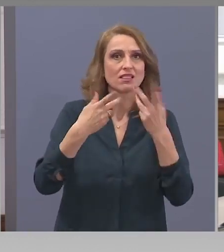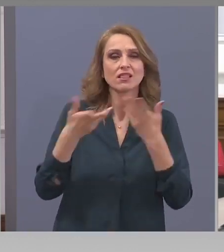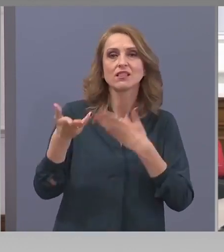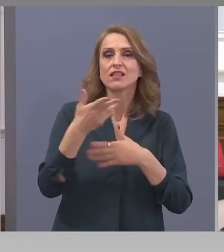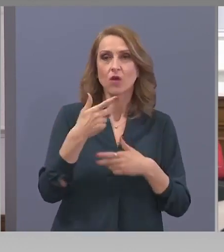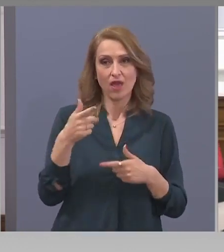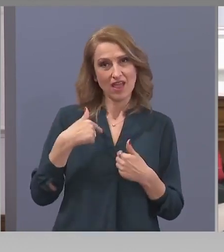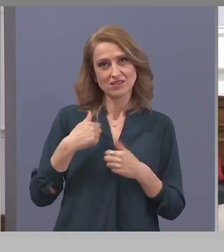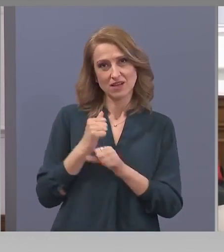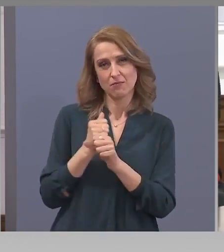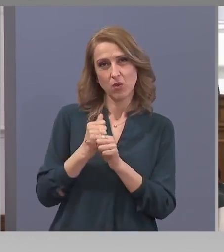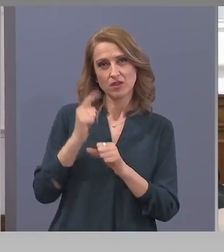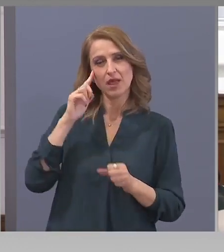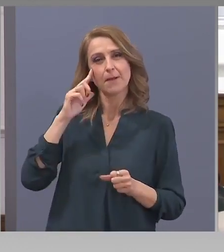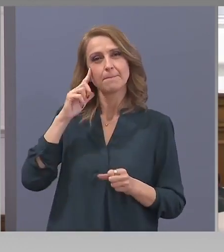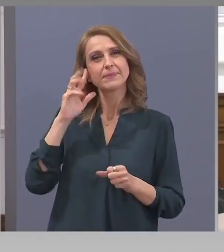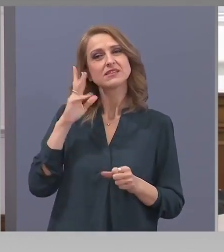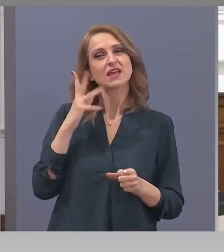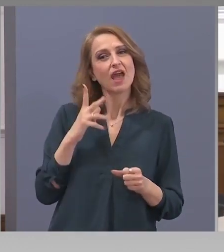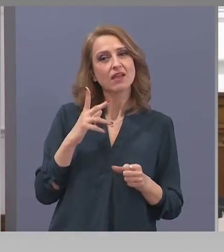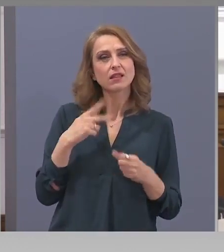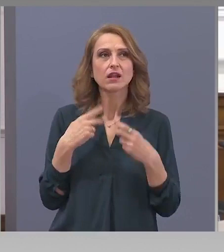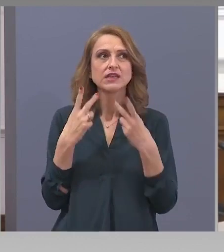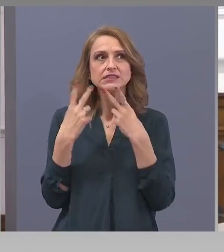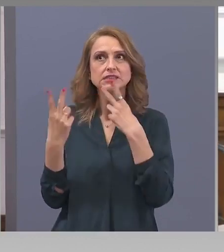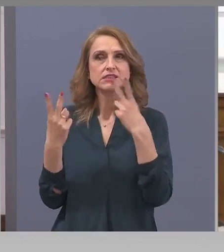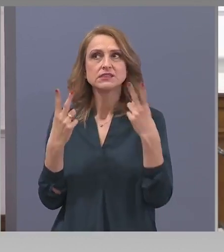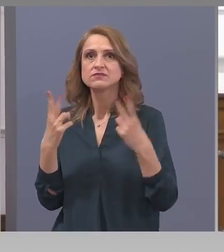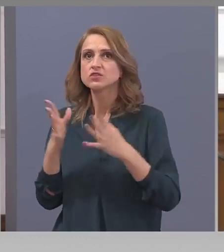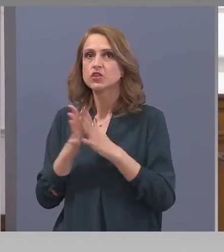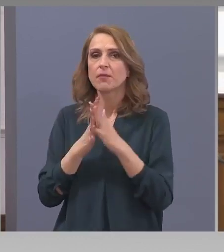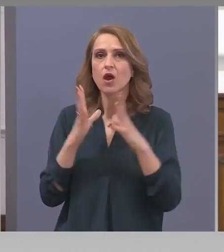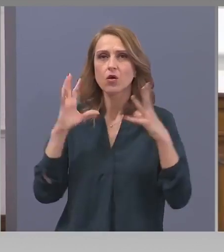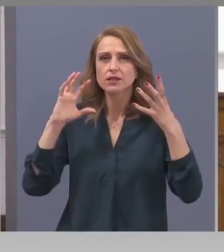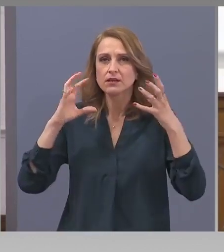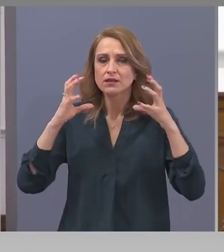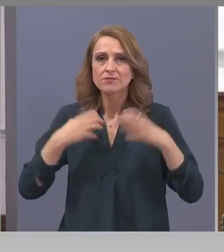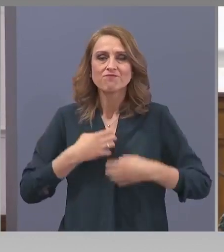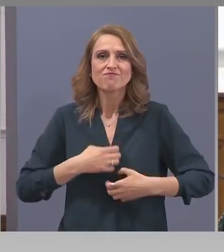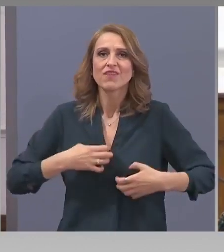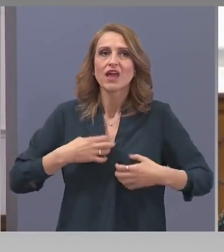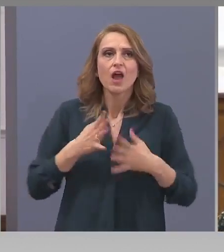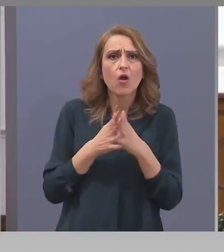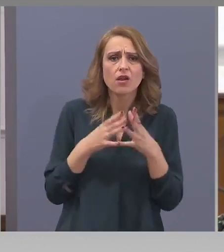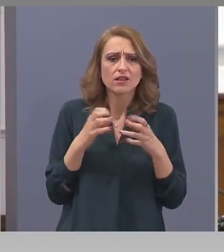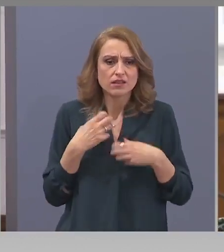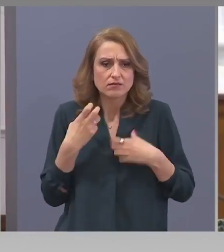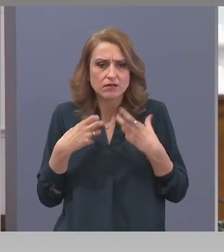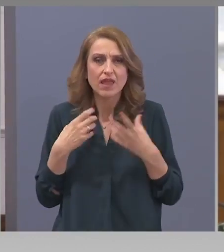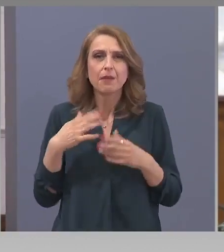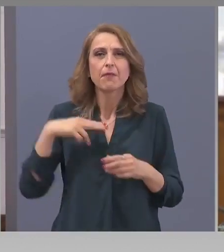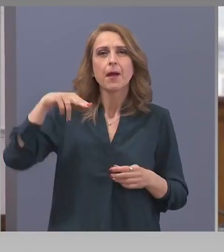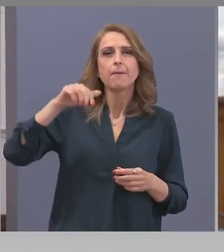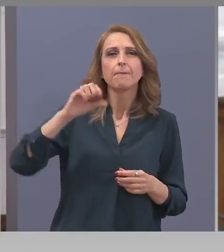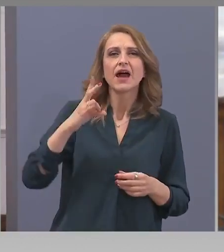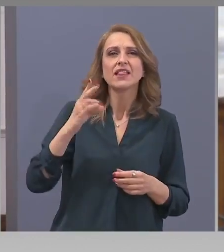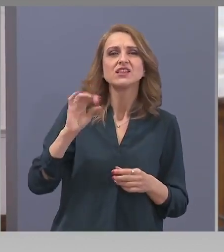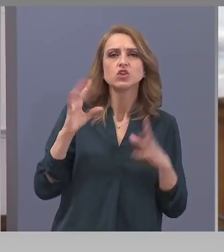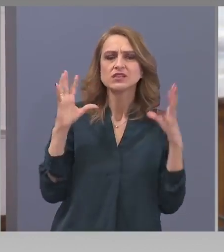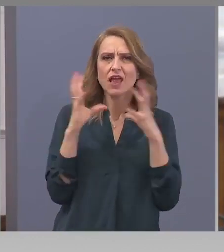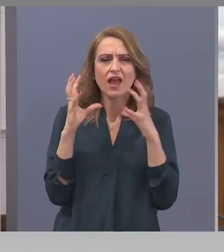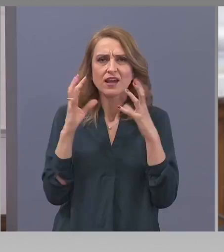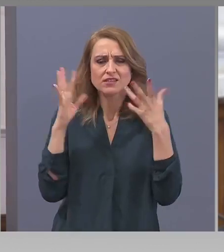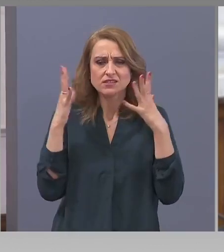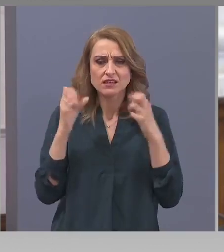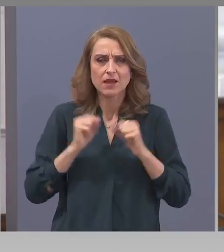много величаване значително на тревожните разстройства, на паническите кризи. това го